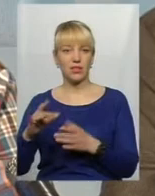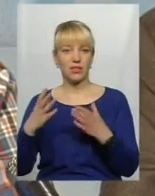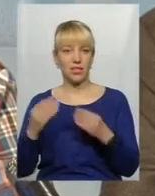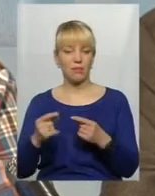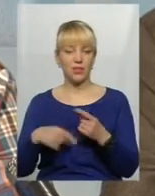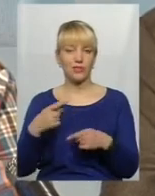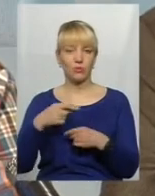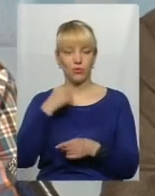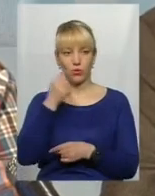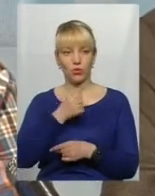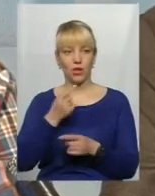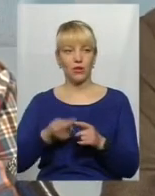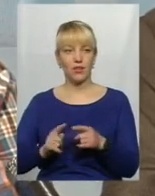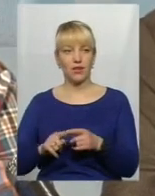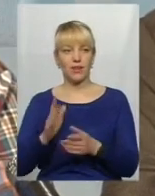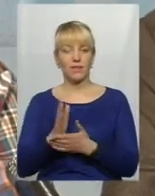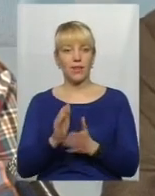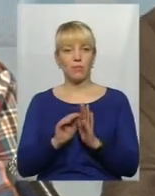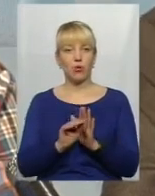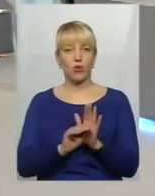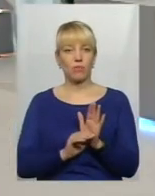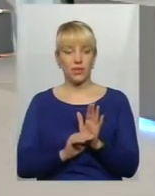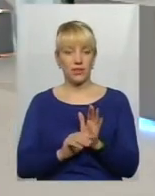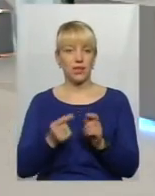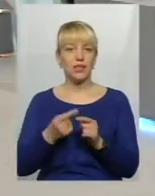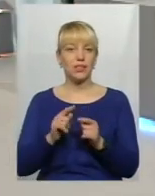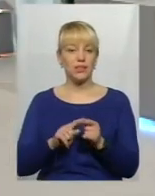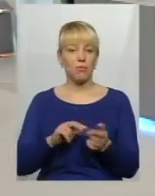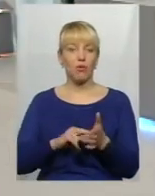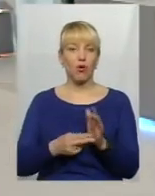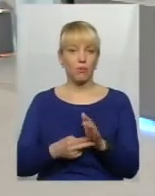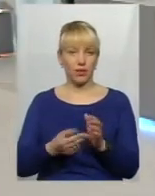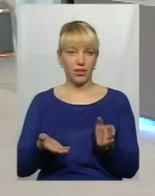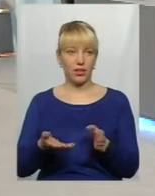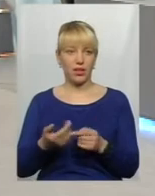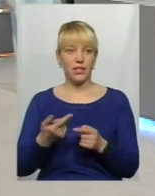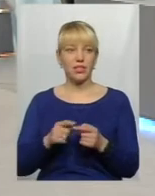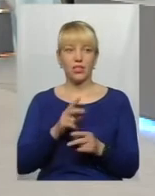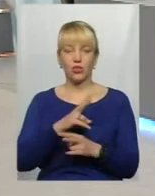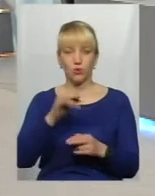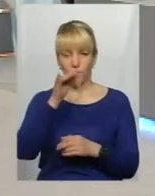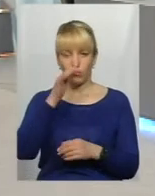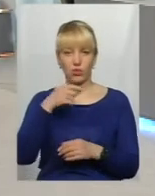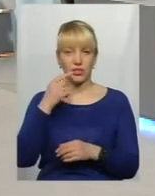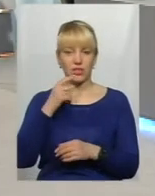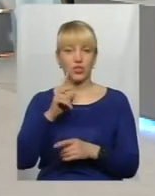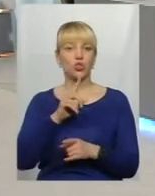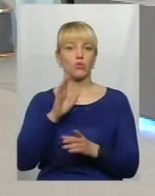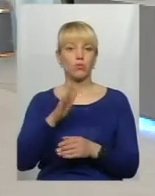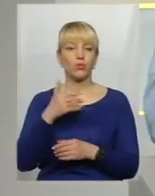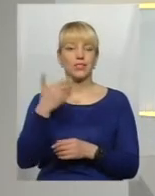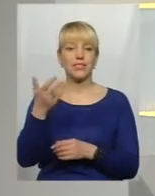наступного року. Оце і є прагматика. Оце не просто прагматика. Але, Шинір, зараз, сьогодні, ніхто не може сказати, що буде з ними.